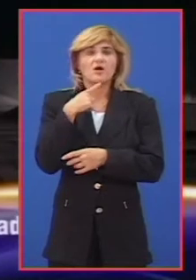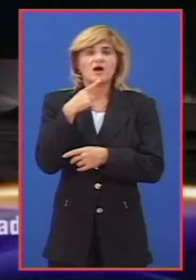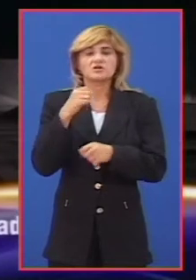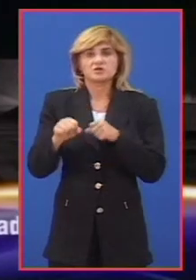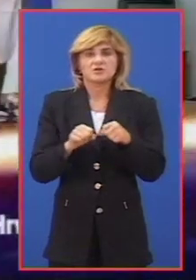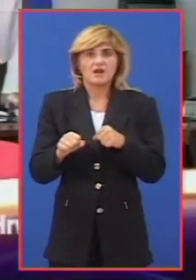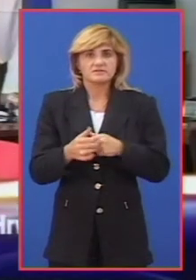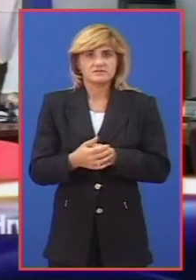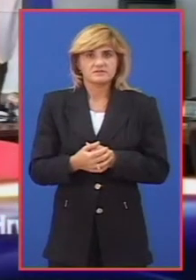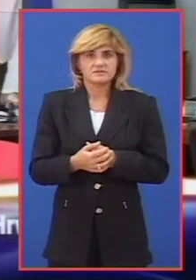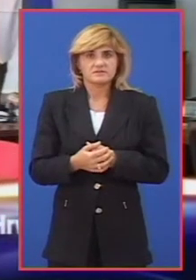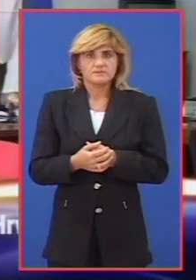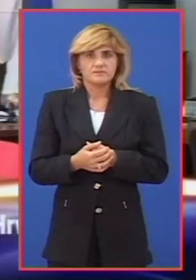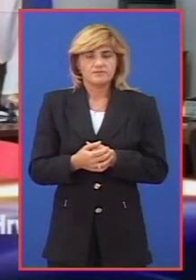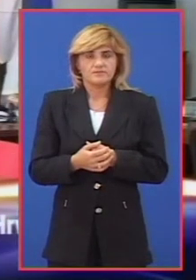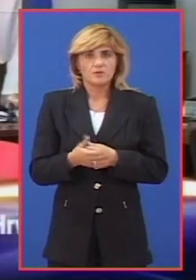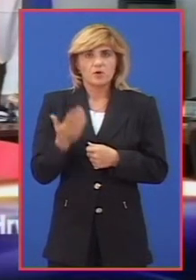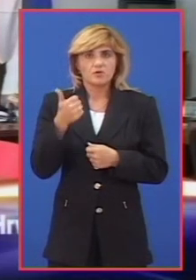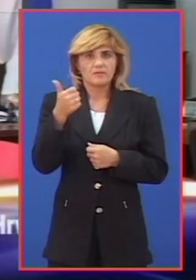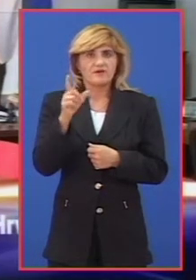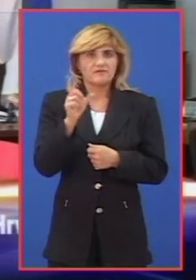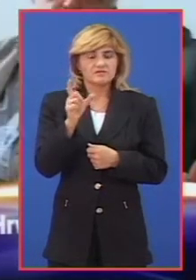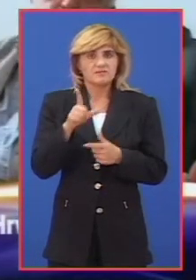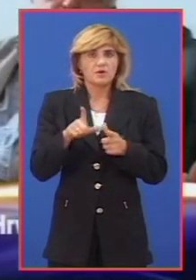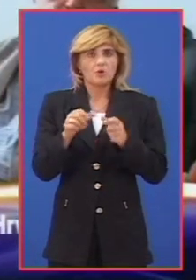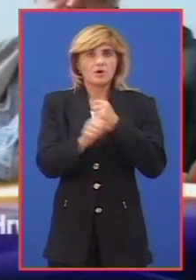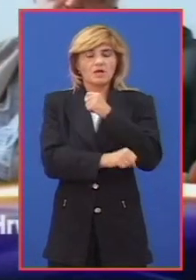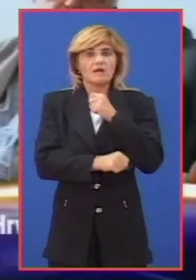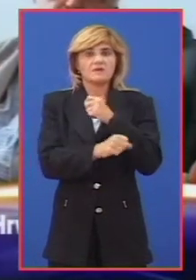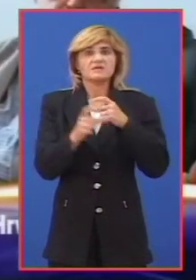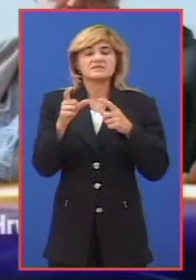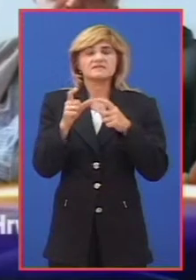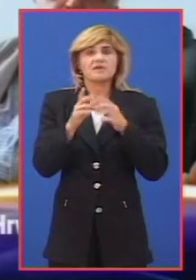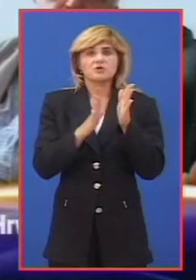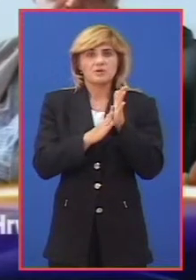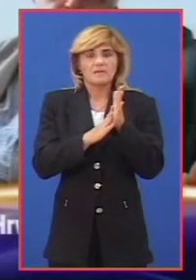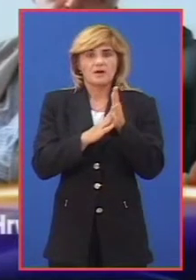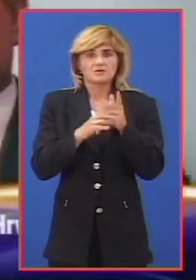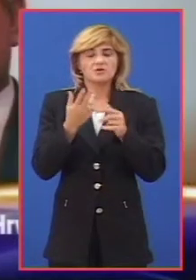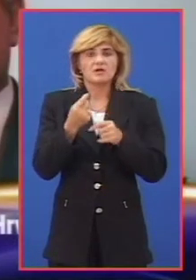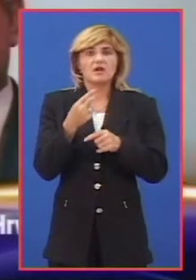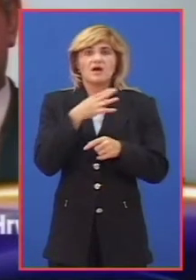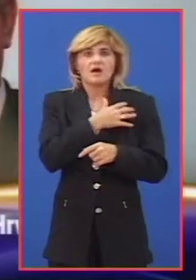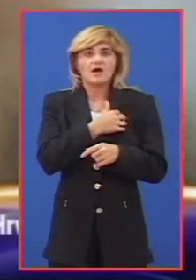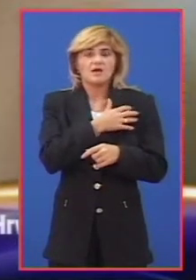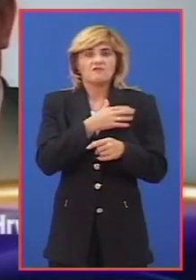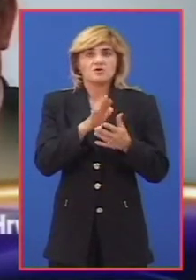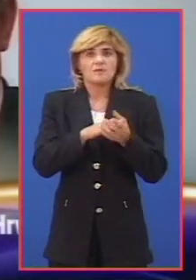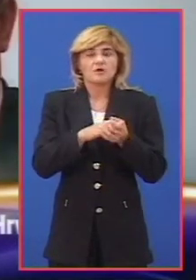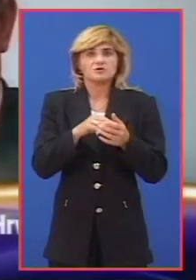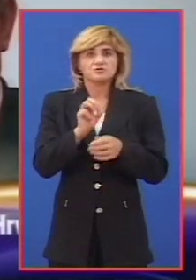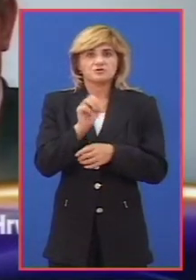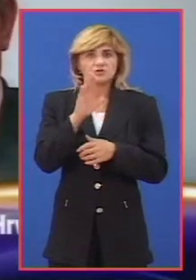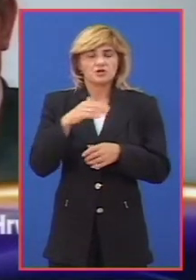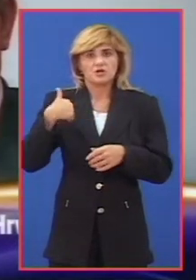u direkciji. Od 1. septembra u gimnaziji Svetozar Marković nastavu na hrvatskom jeziku pohađaće